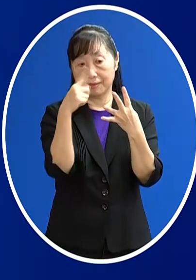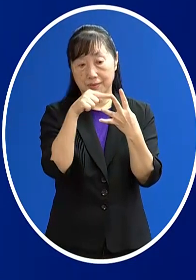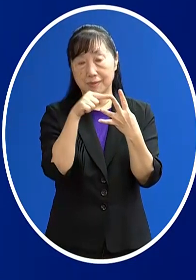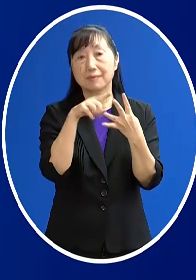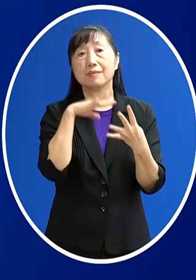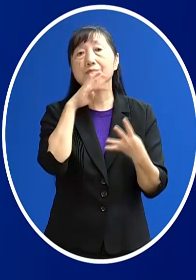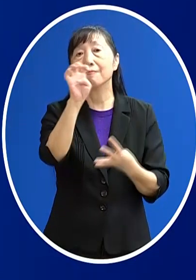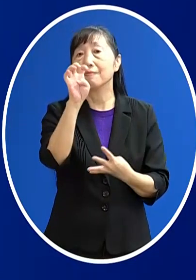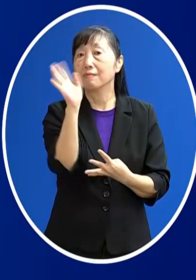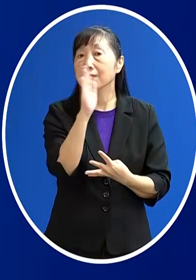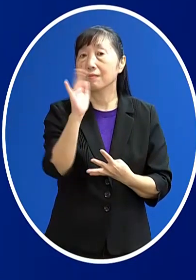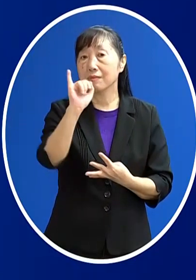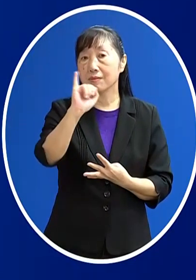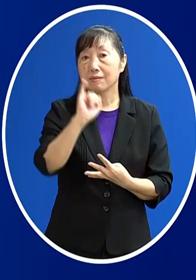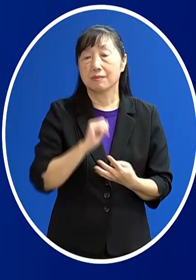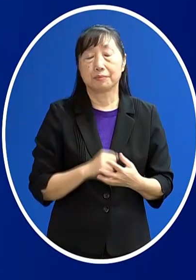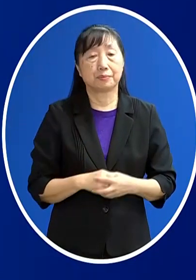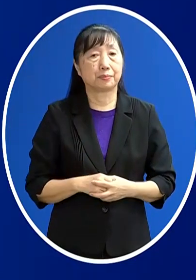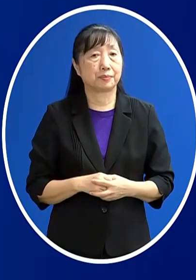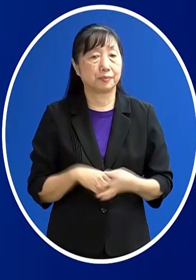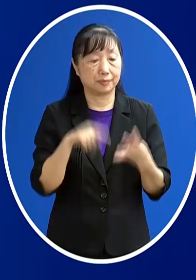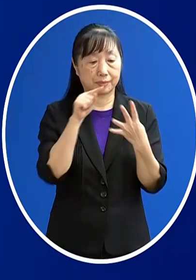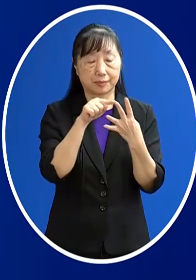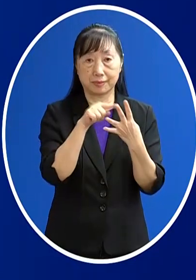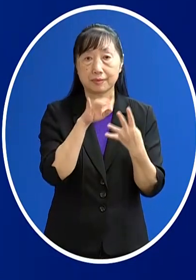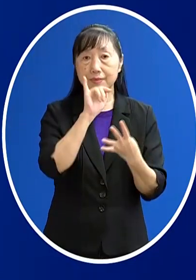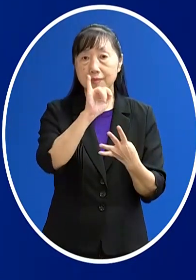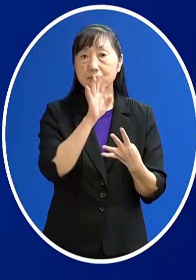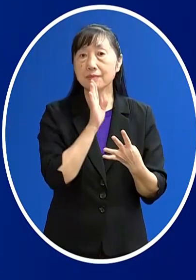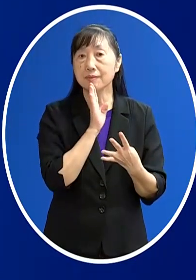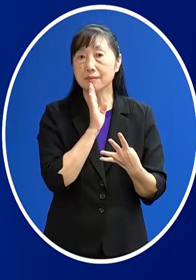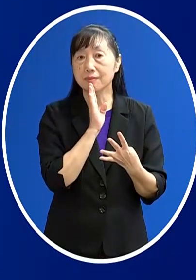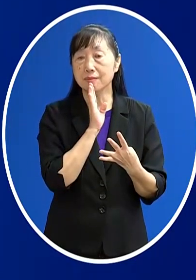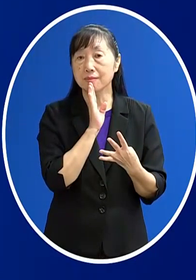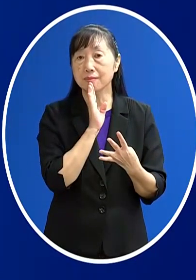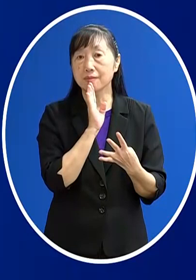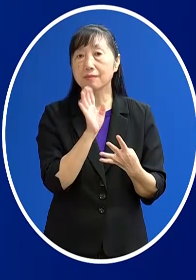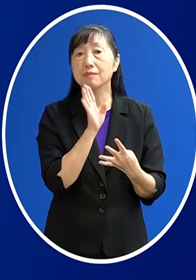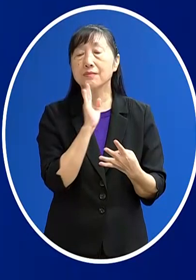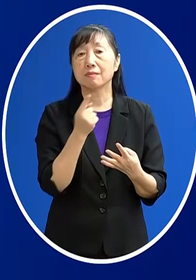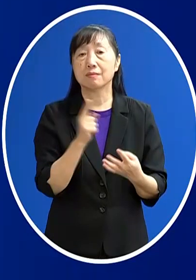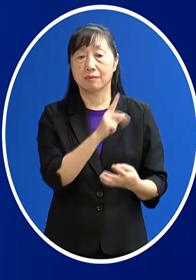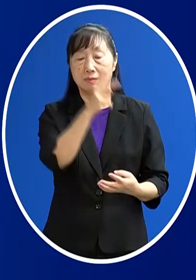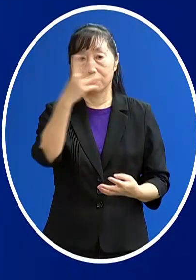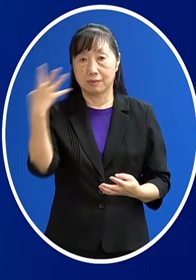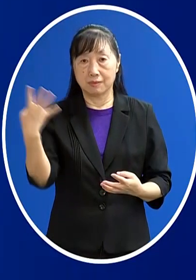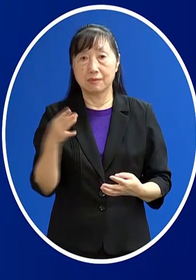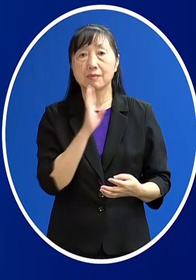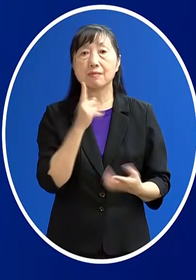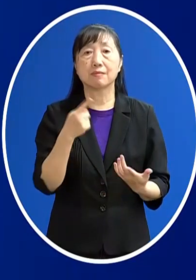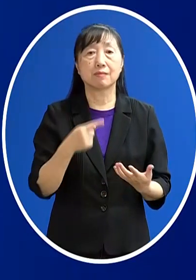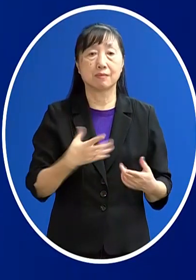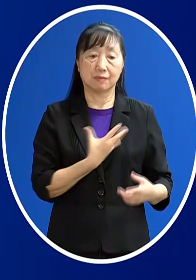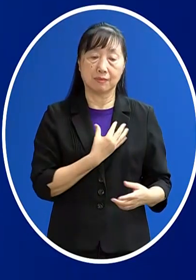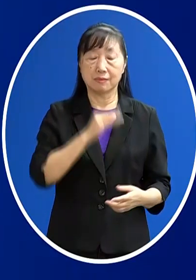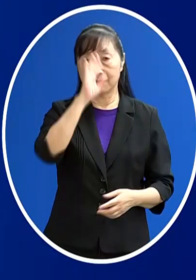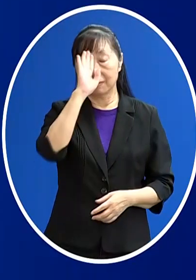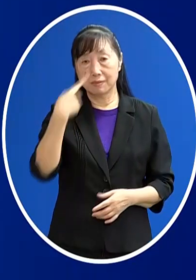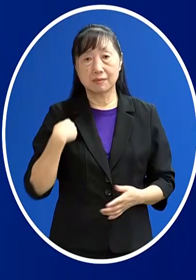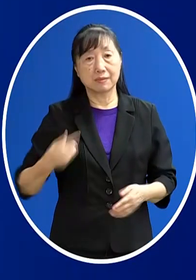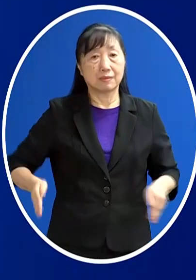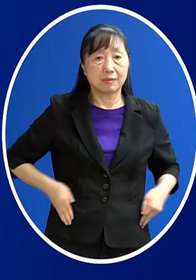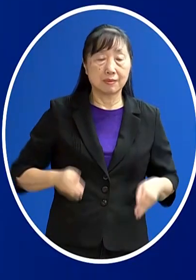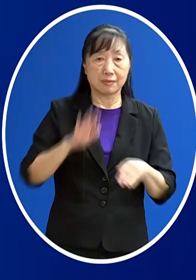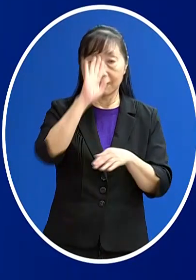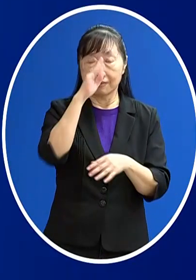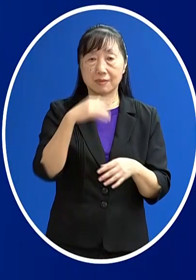女性那他本身是有這個多重慢性疾病 心臟病 腎臟病等等5